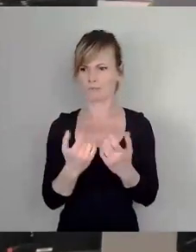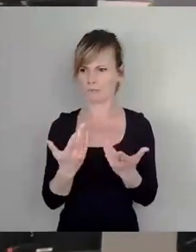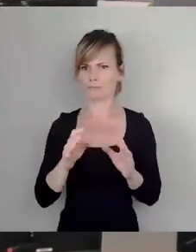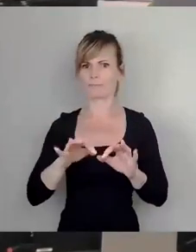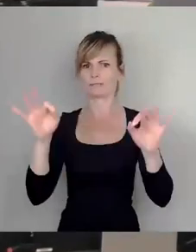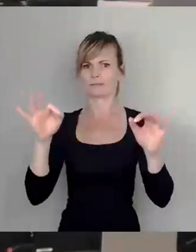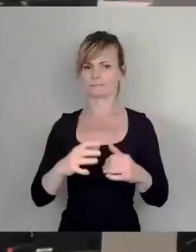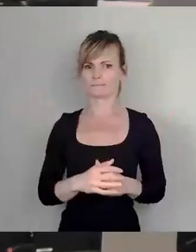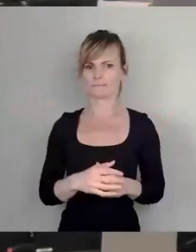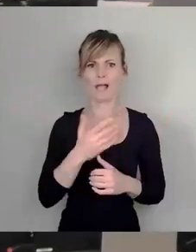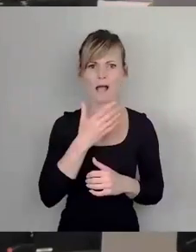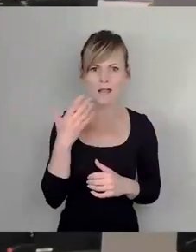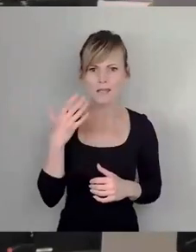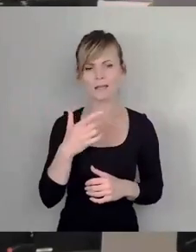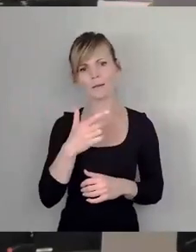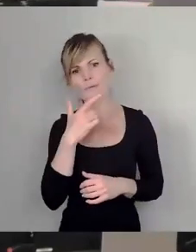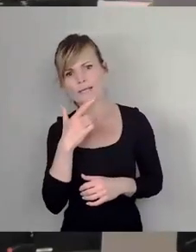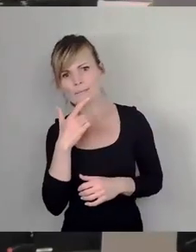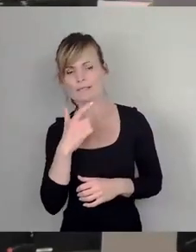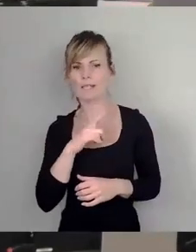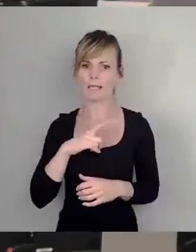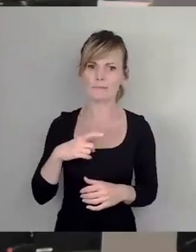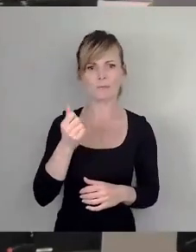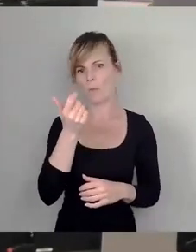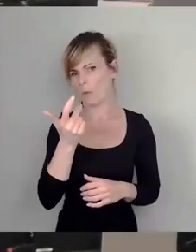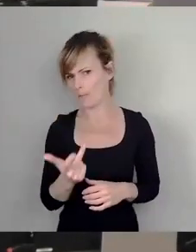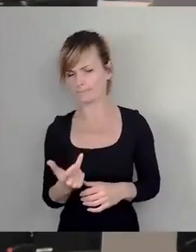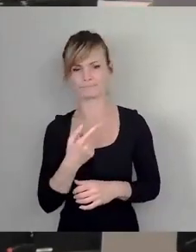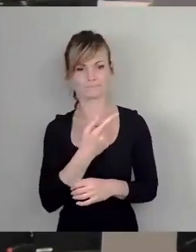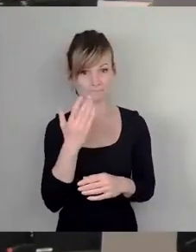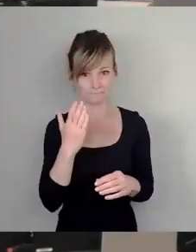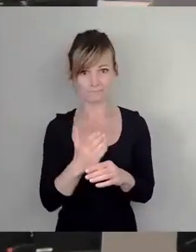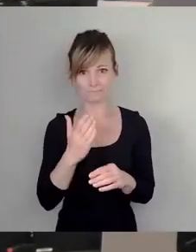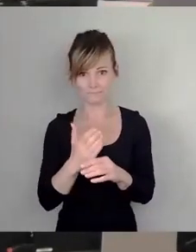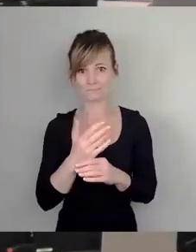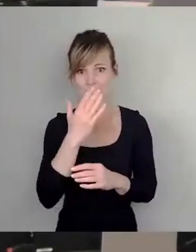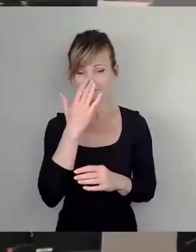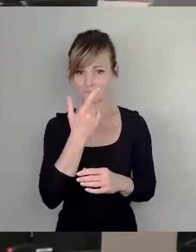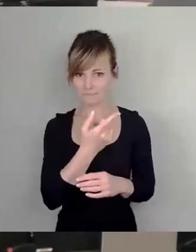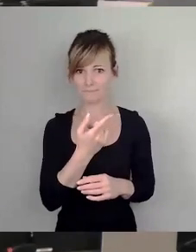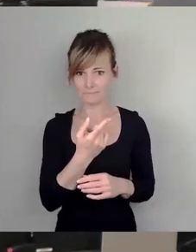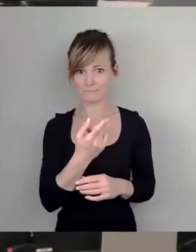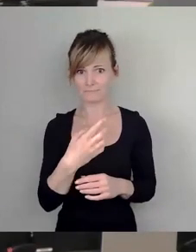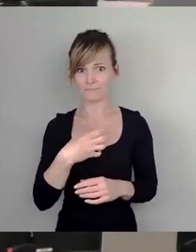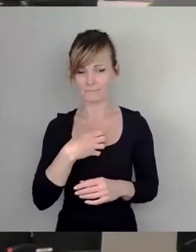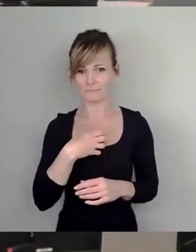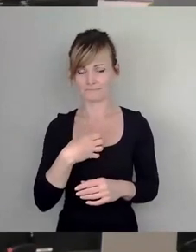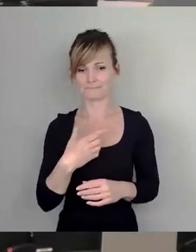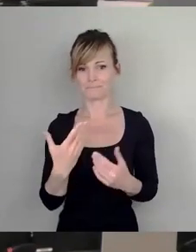ja genannt, Halle, Bremen, Leipzig und so weiter, wo die das tatsächlich ausprobiert haben. In Dresden liegt es